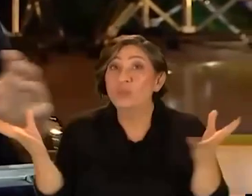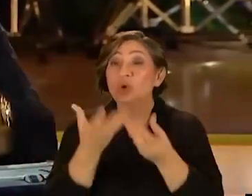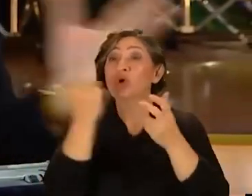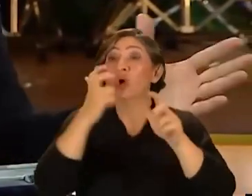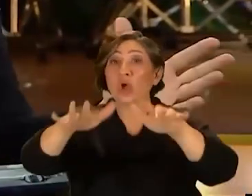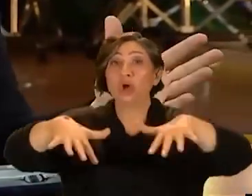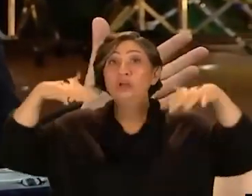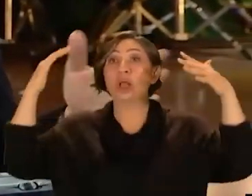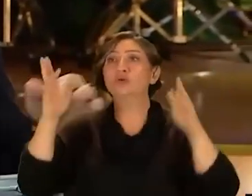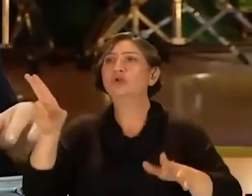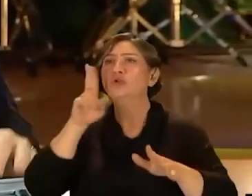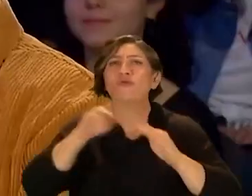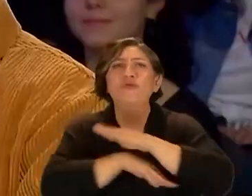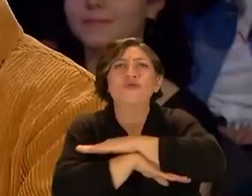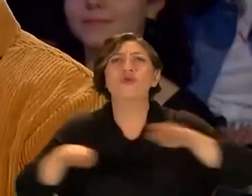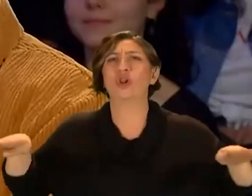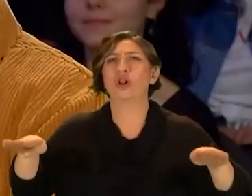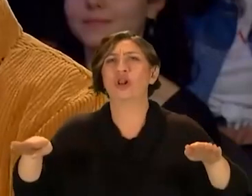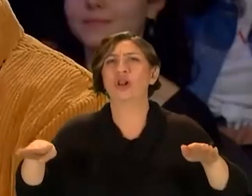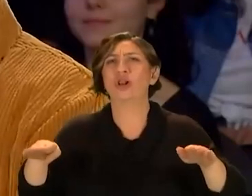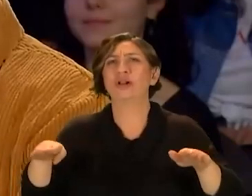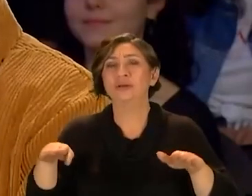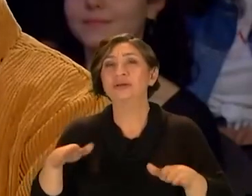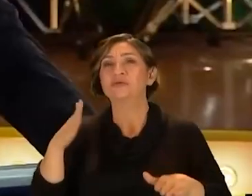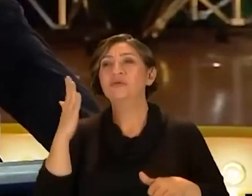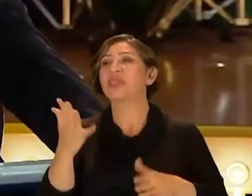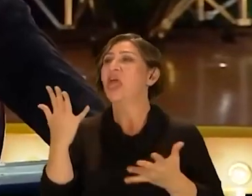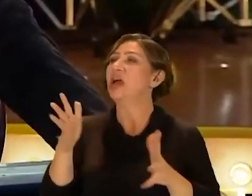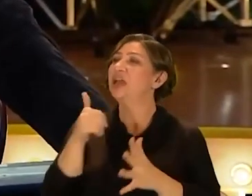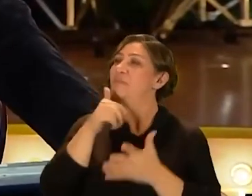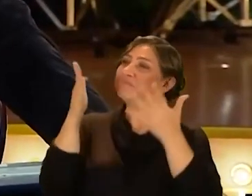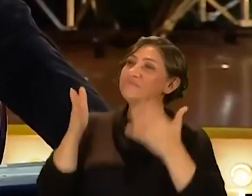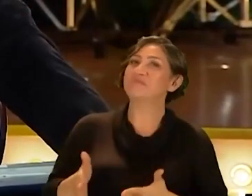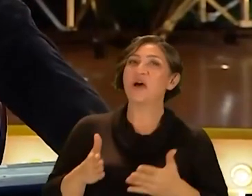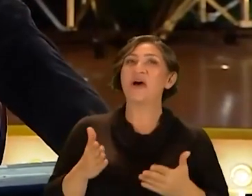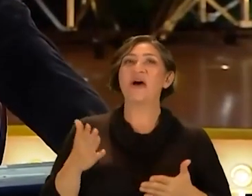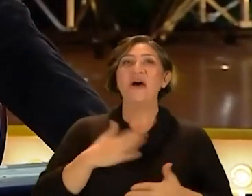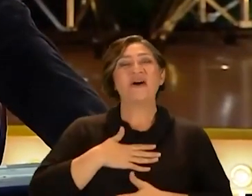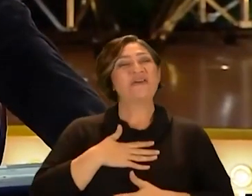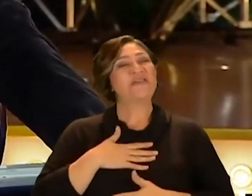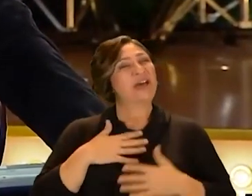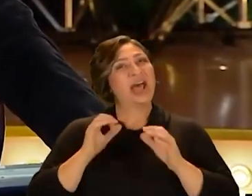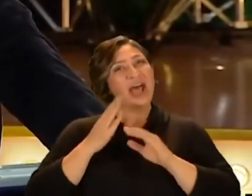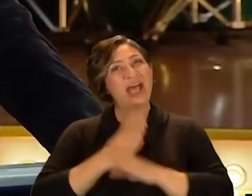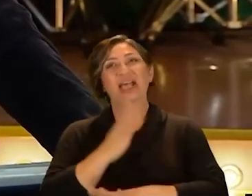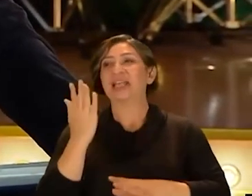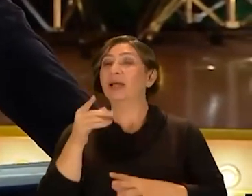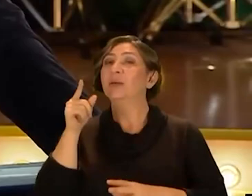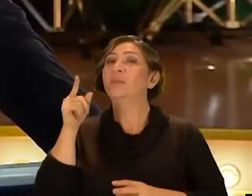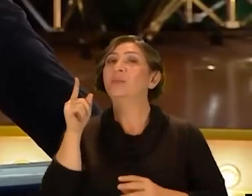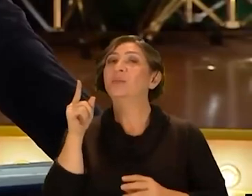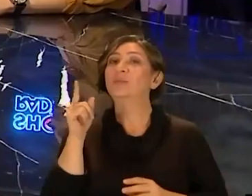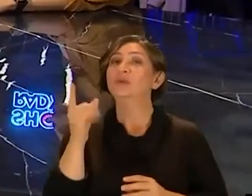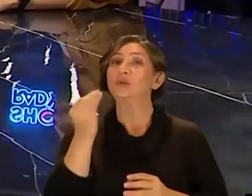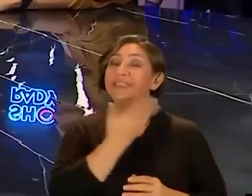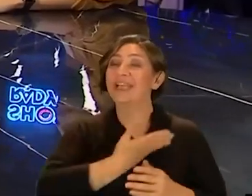konserlerin sold out. ulan ne acayip bir durum be öff hakikaten. Bu